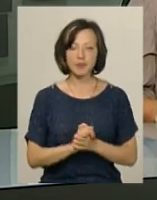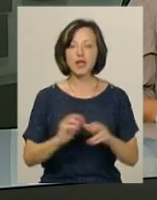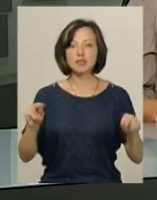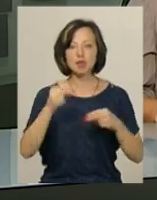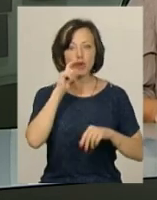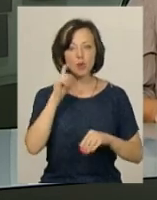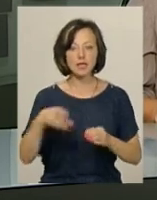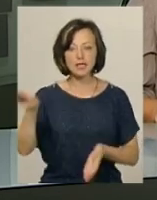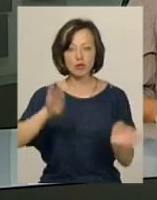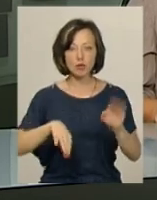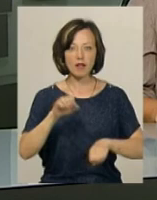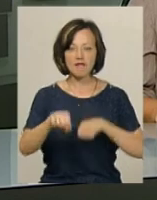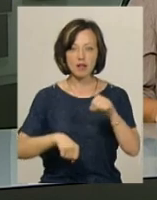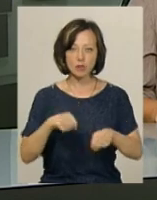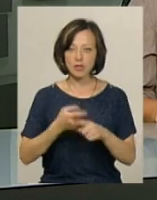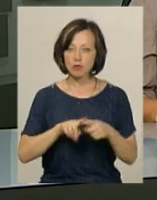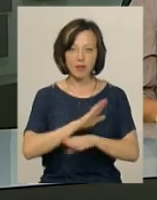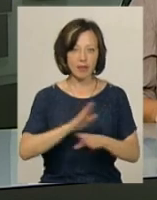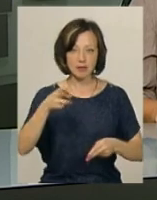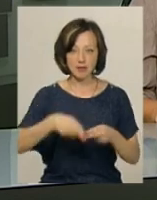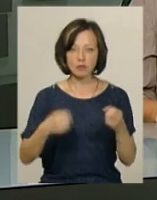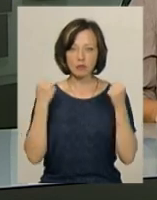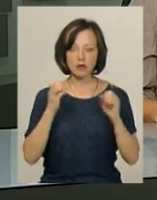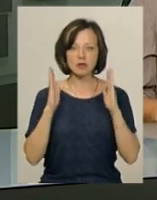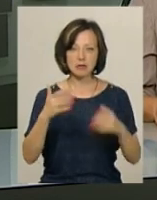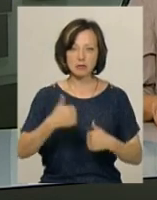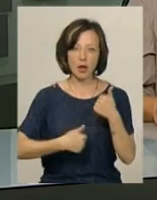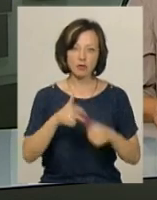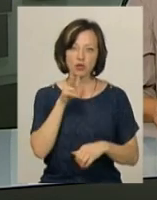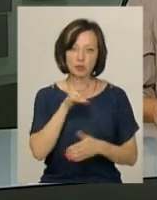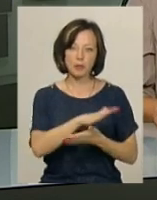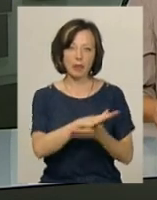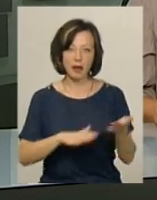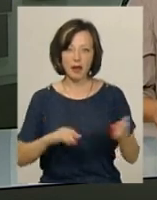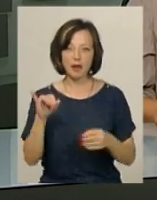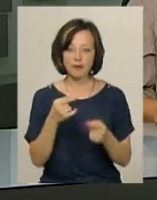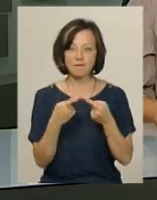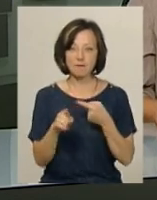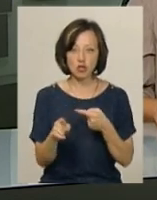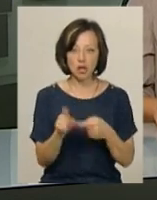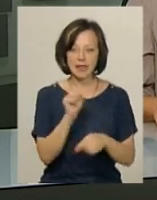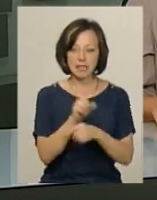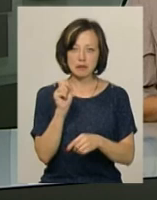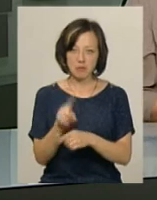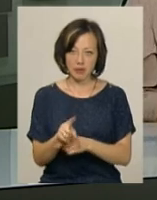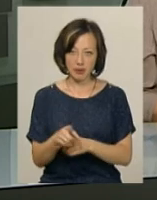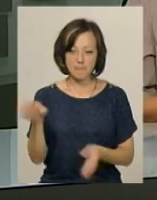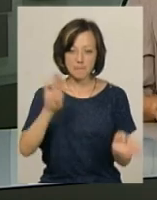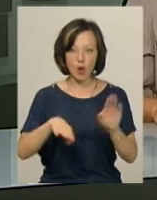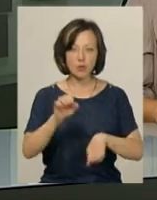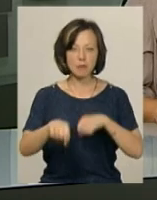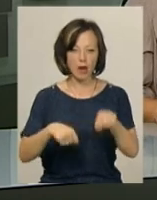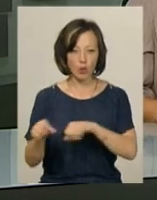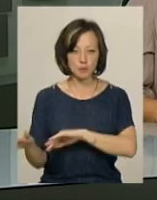Чемпіонат України з гірського велоспорту на цьому не завершується. Спортсмени змагатимуться в Чернівцях далі і в інших дисциплінах маунтенбайку.